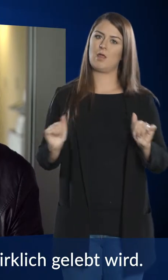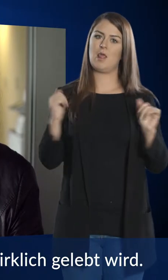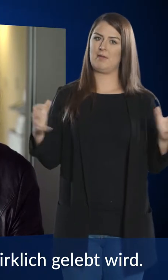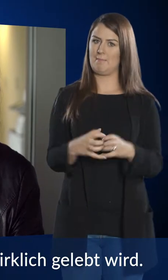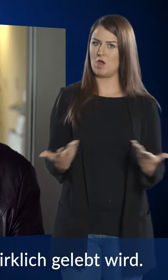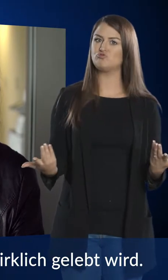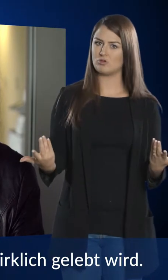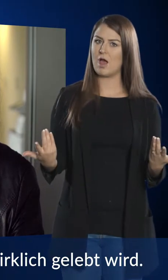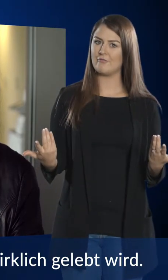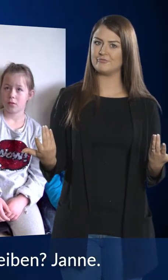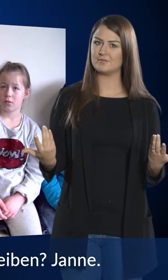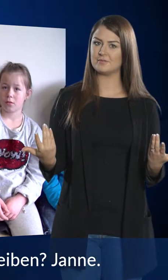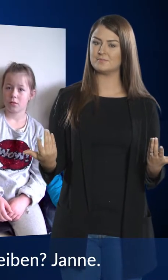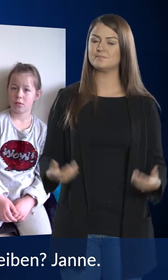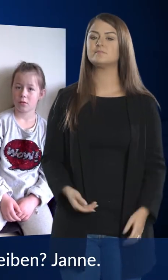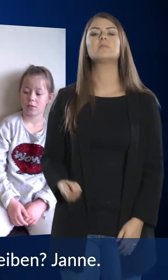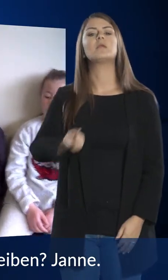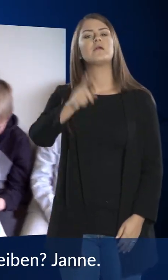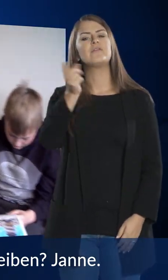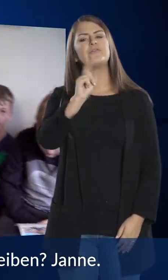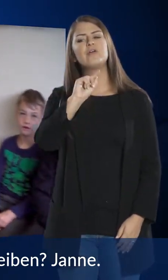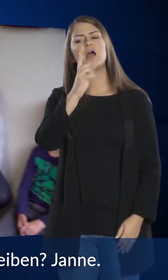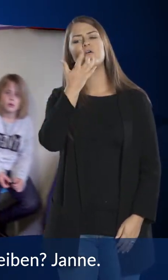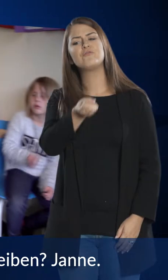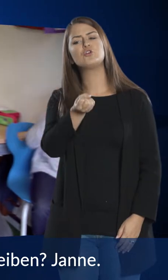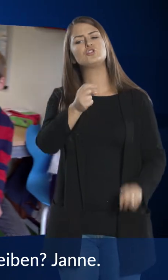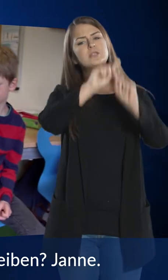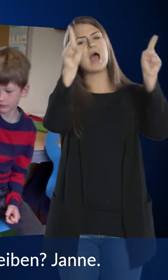gelebt wird. Wer möchte an die Tafel schreiben?